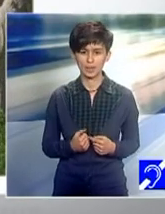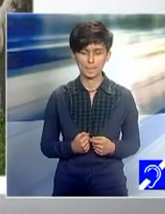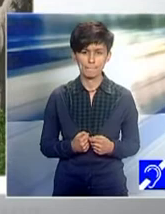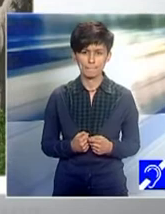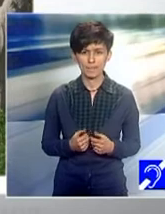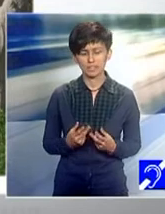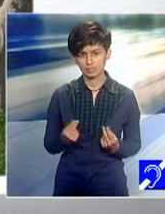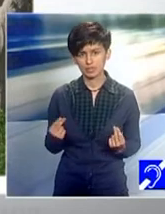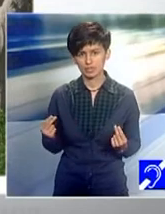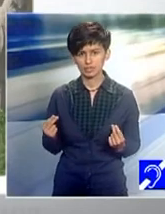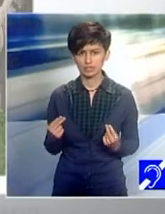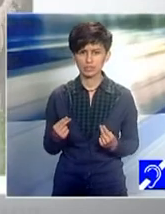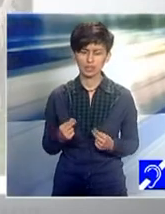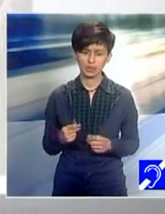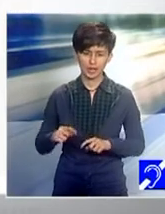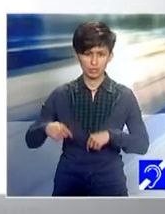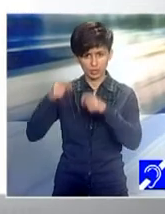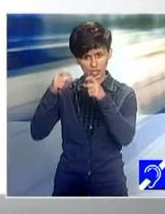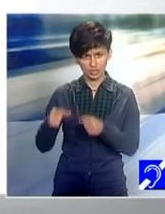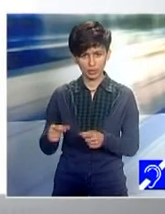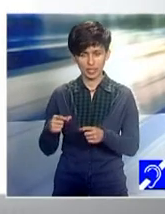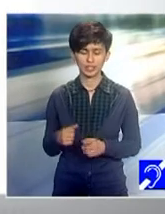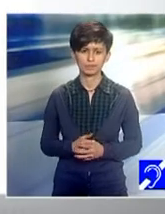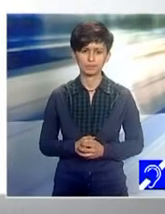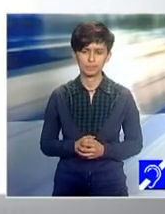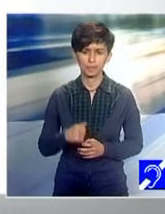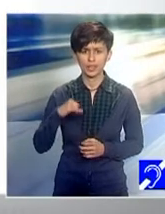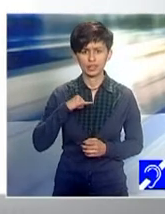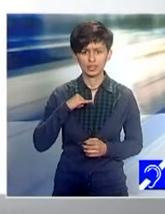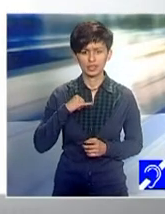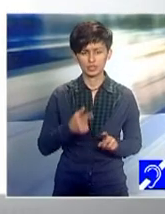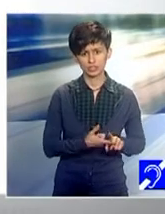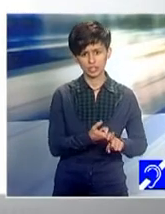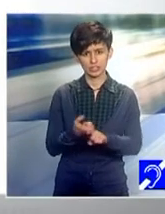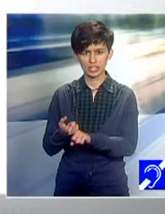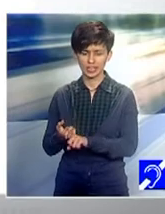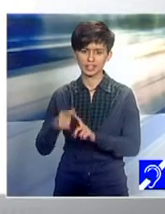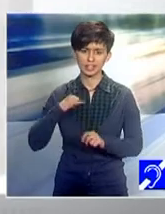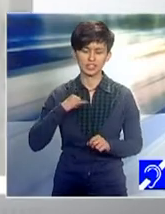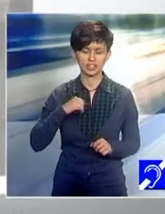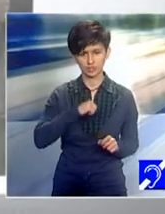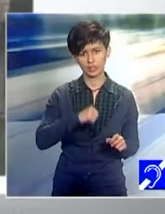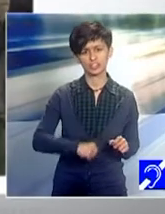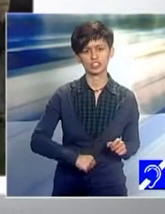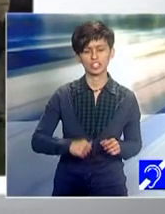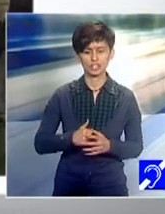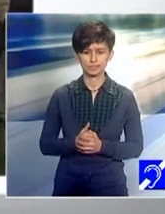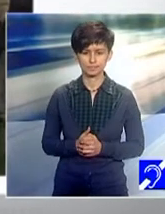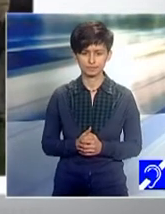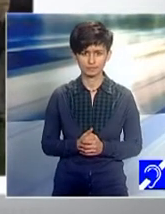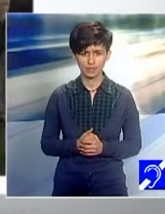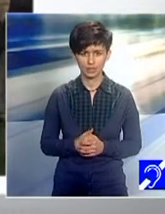și mai multe. Deci, practic, interesul lor ținea și de interesul profesional. În același timp am avut și